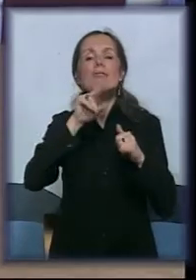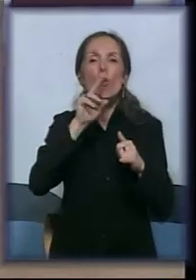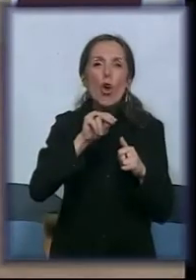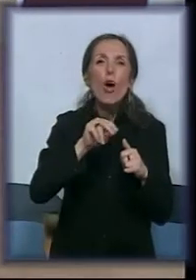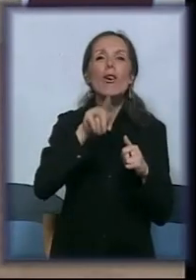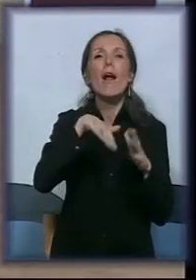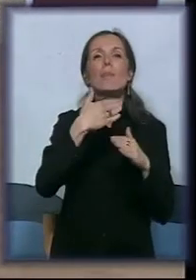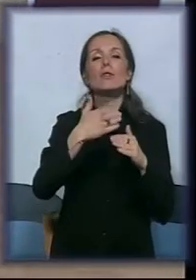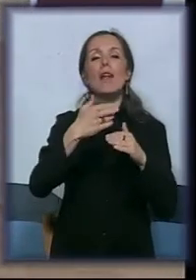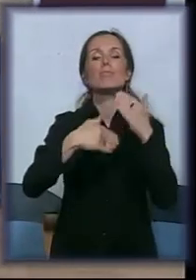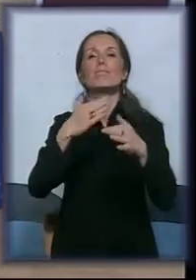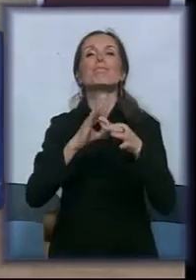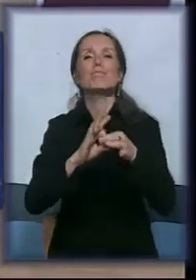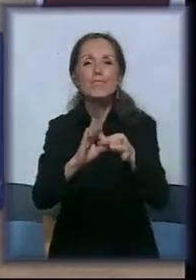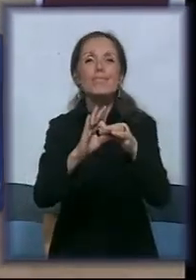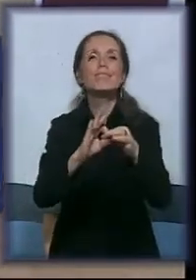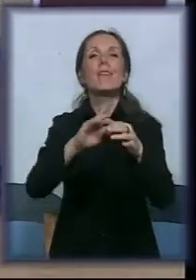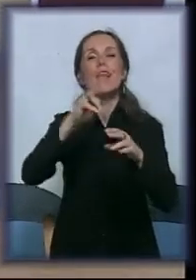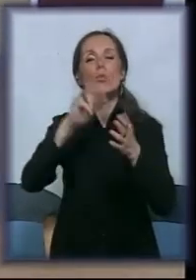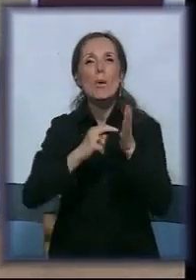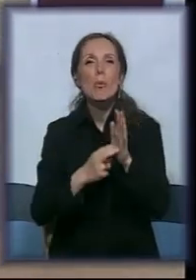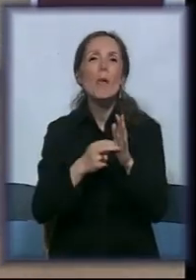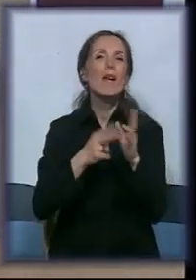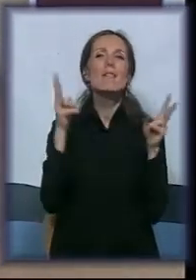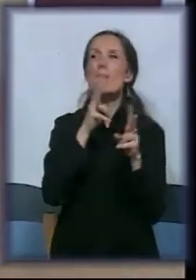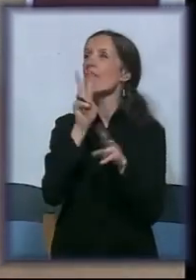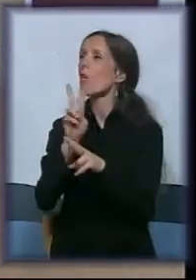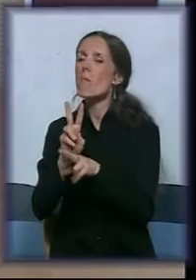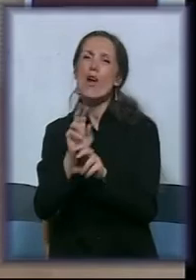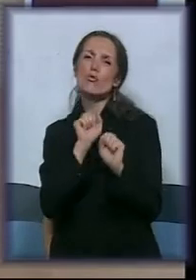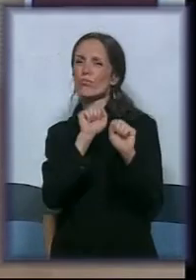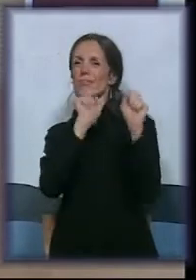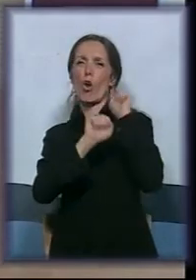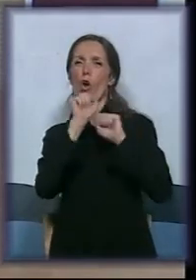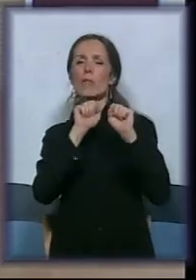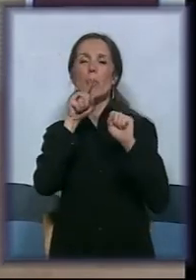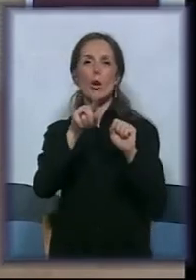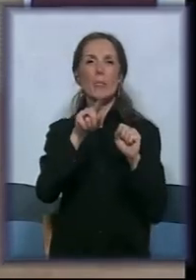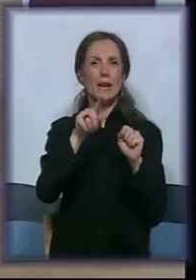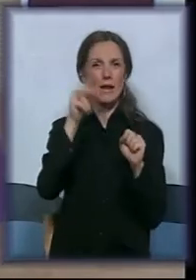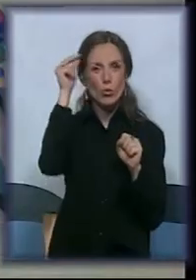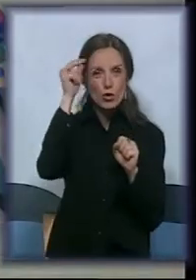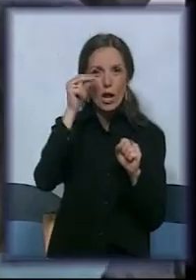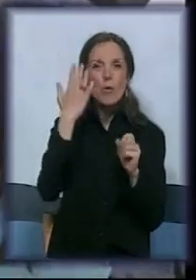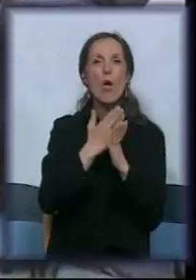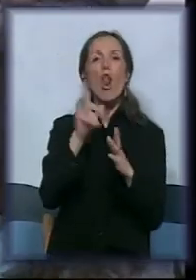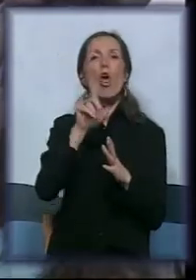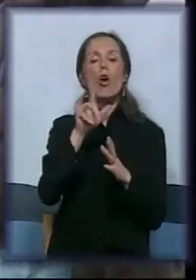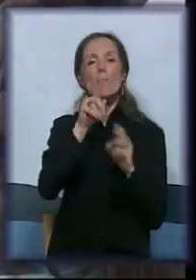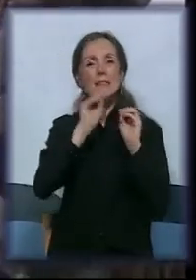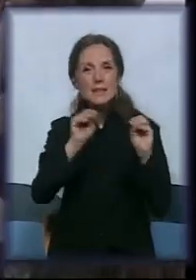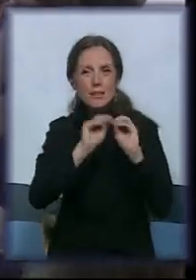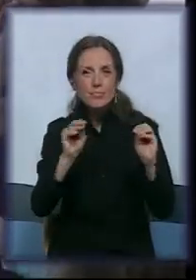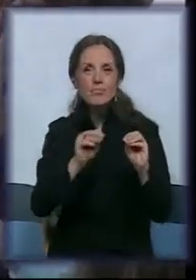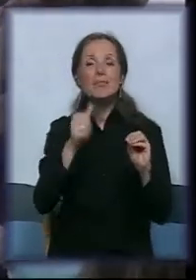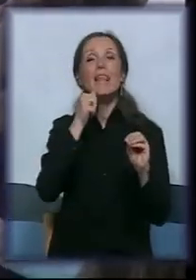smanjenu pažnju, otpor pri učenju, tako da je imao logopatski tretman i defektološki